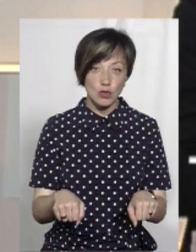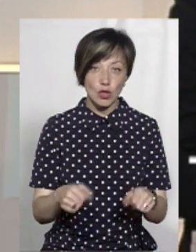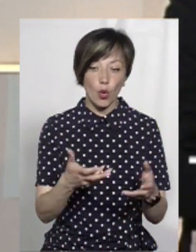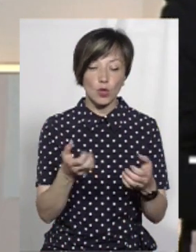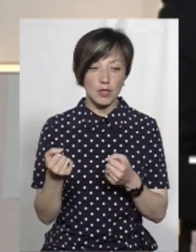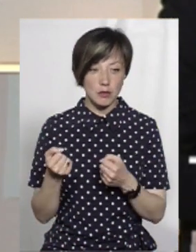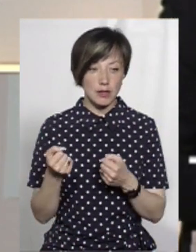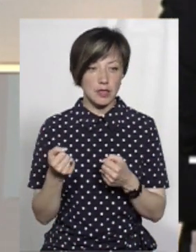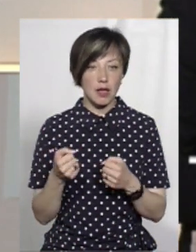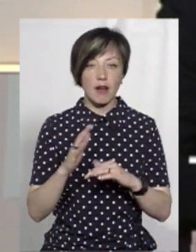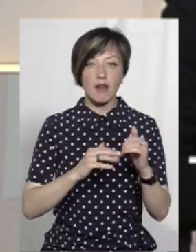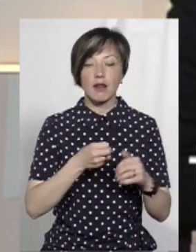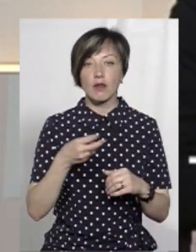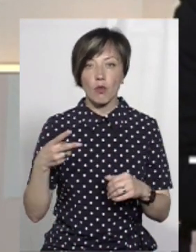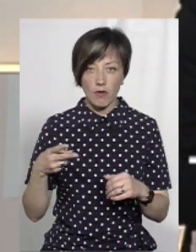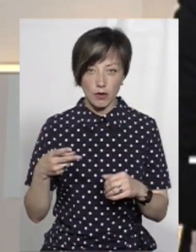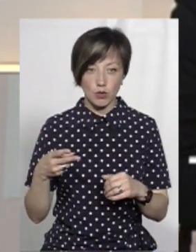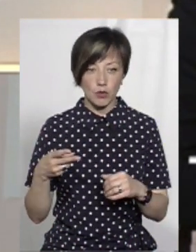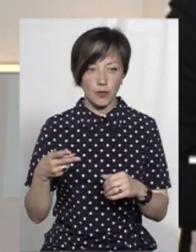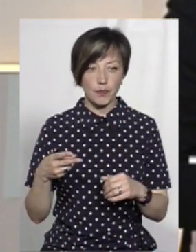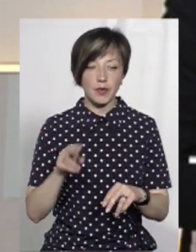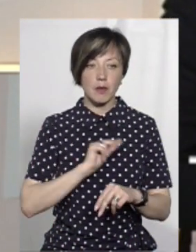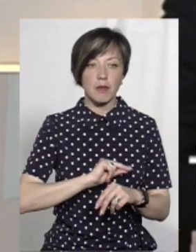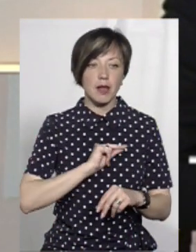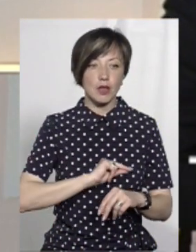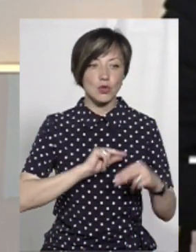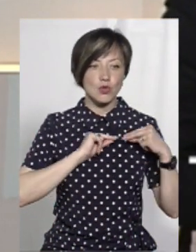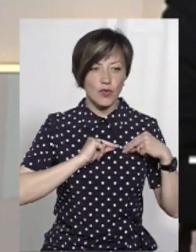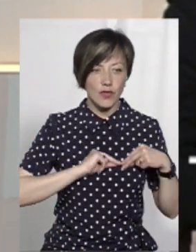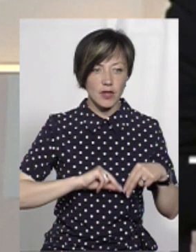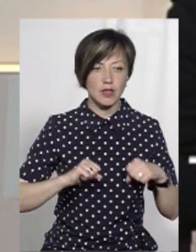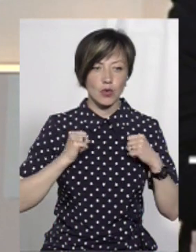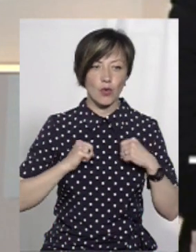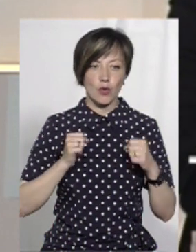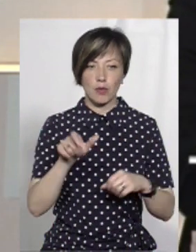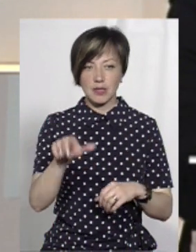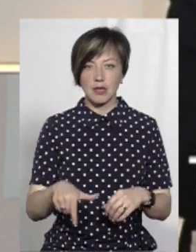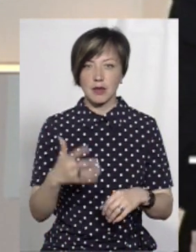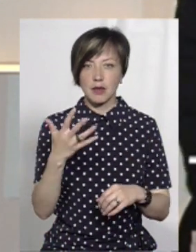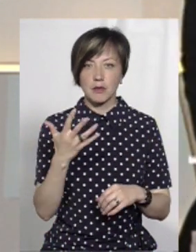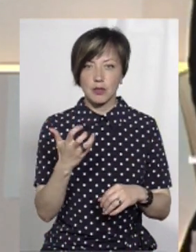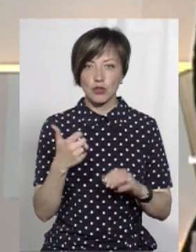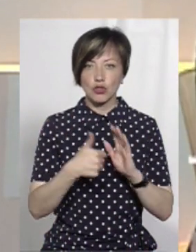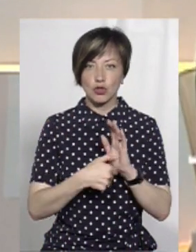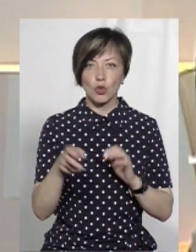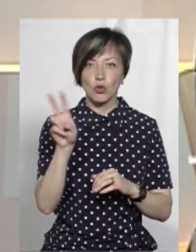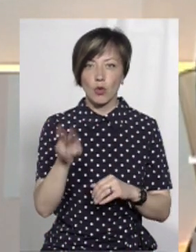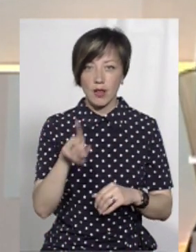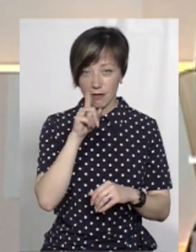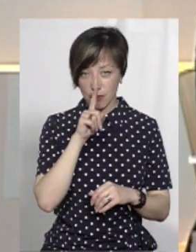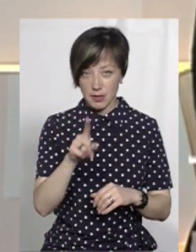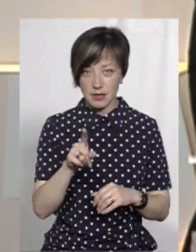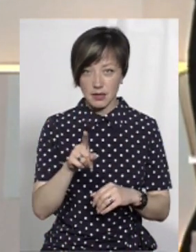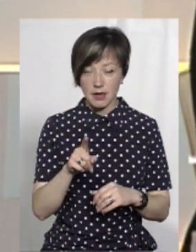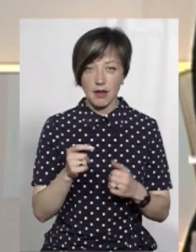отримати кваліфікованого, працьовитого працівника за 500-600 доларів в місяць.